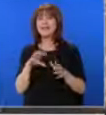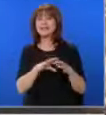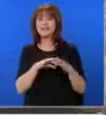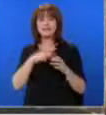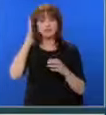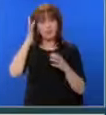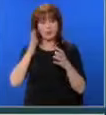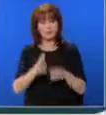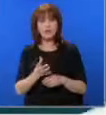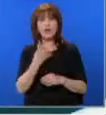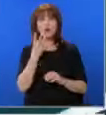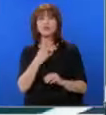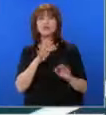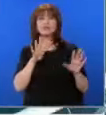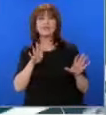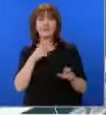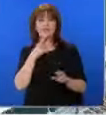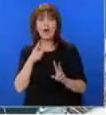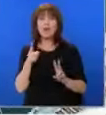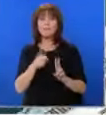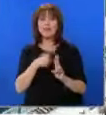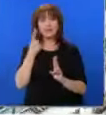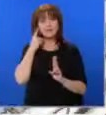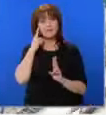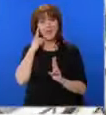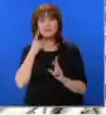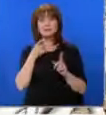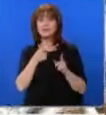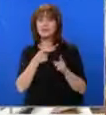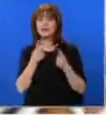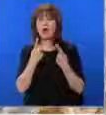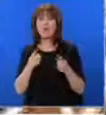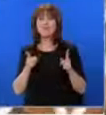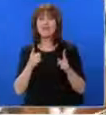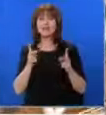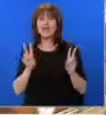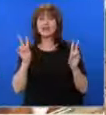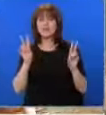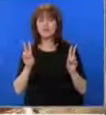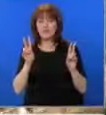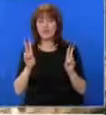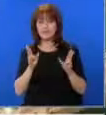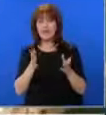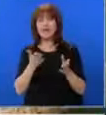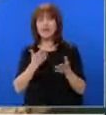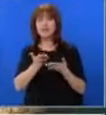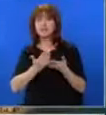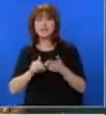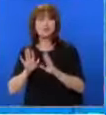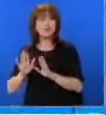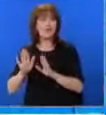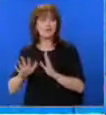1949 година, но Пекин смята, че самоуправляващата се демокрация е част от неговата територия.